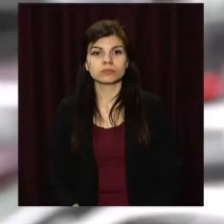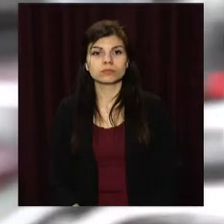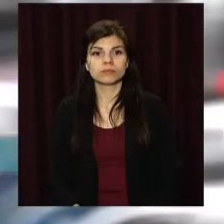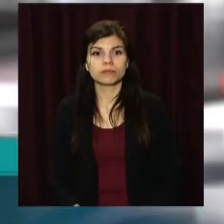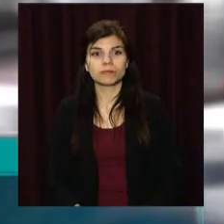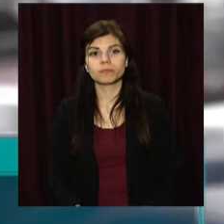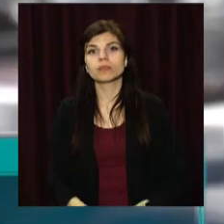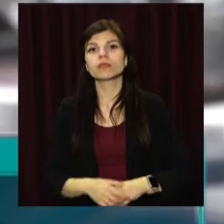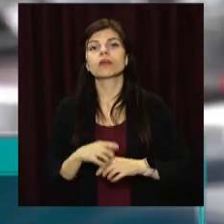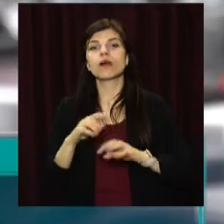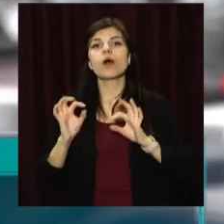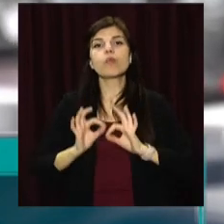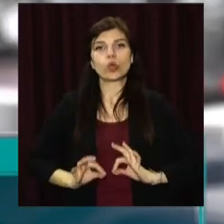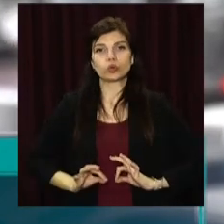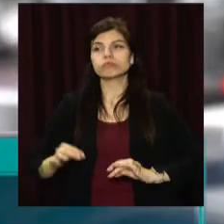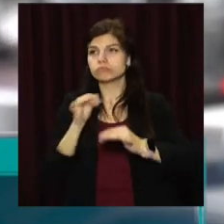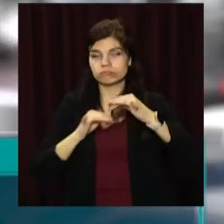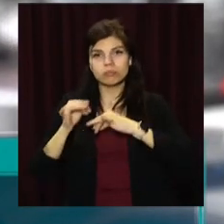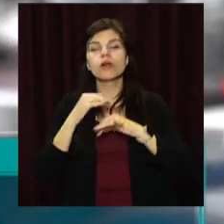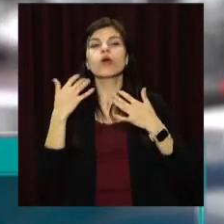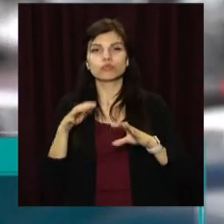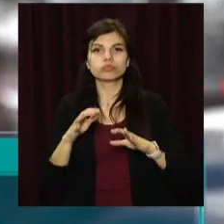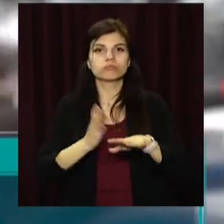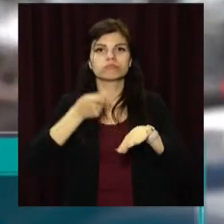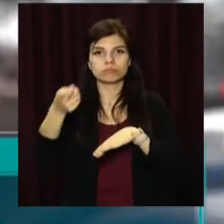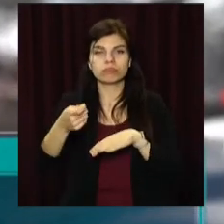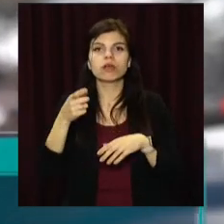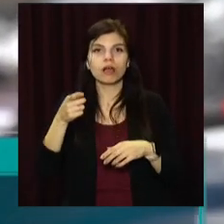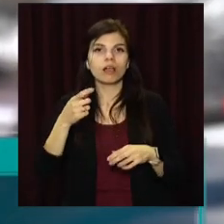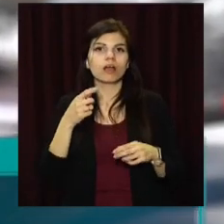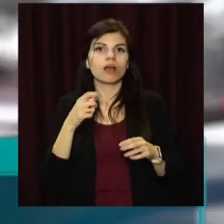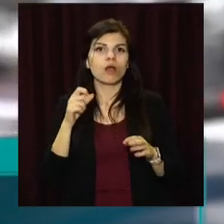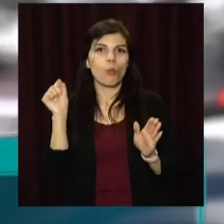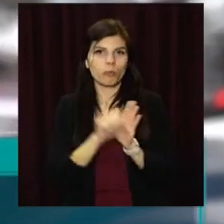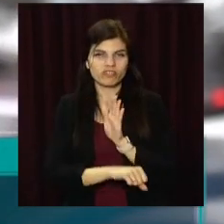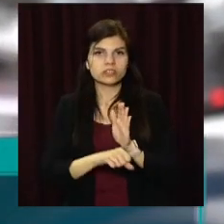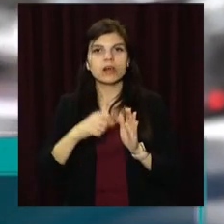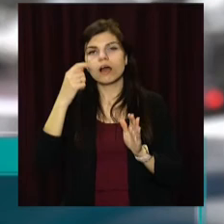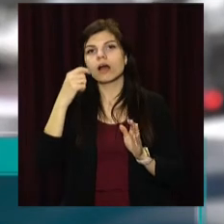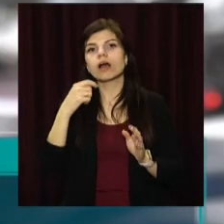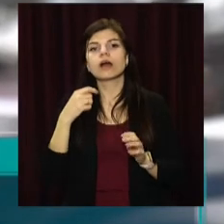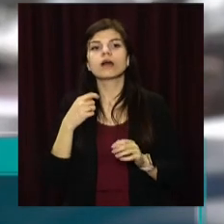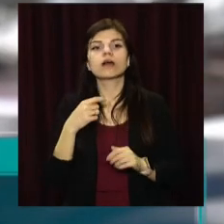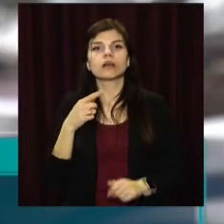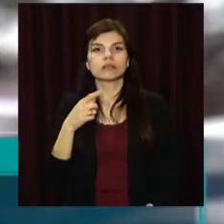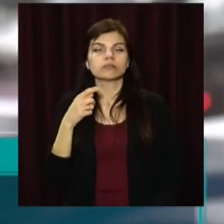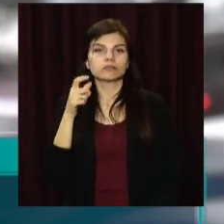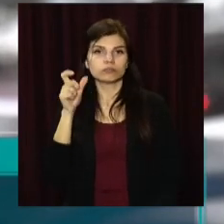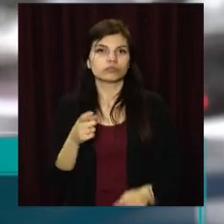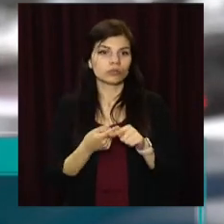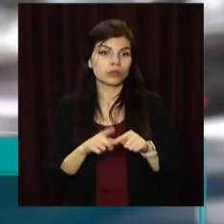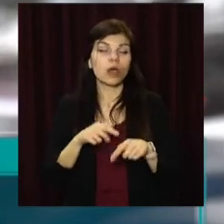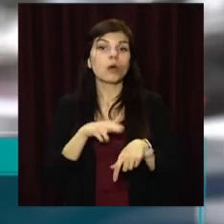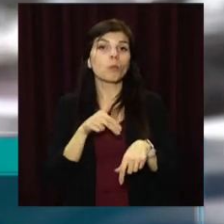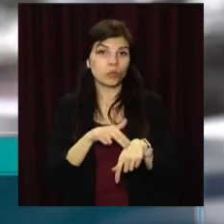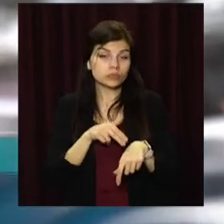Погоджено з прокуратурою, оголошено про підозру вчинення вмисного вбивства особі 93-го року народження. У